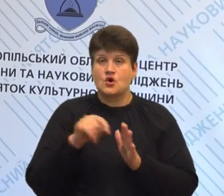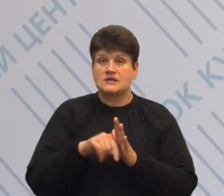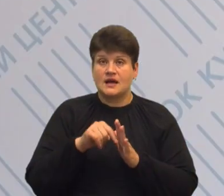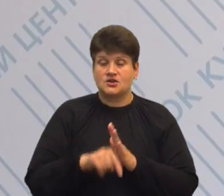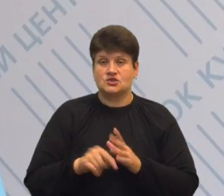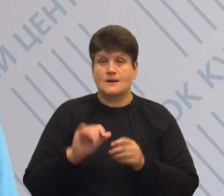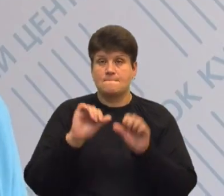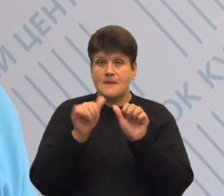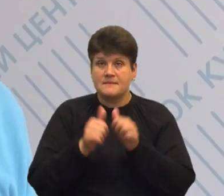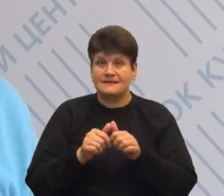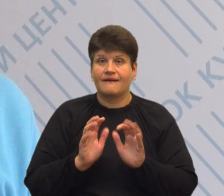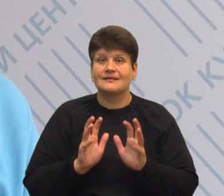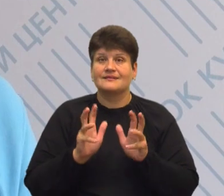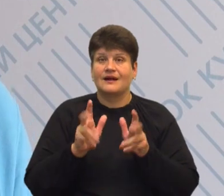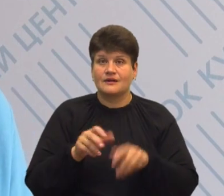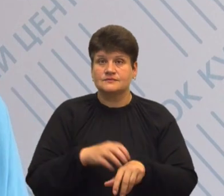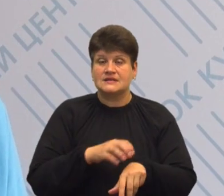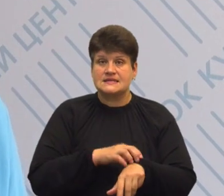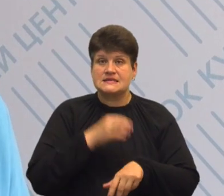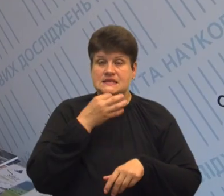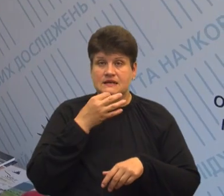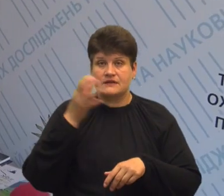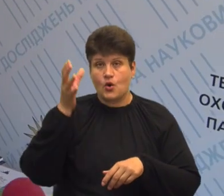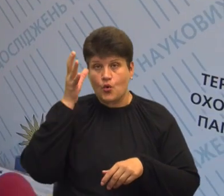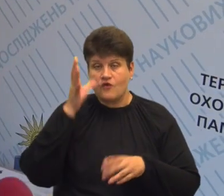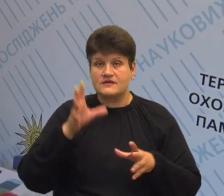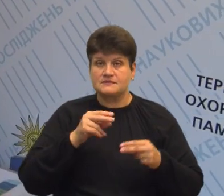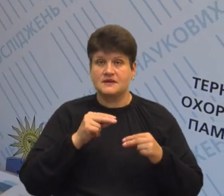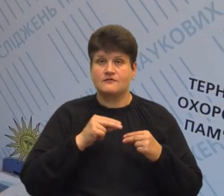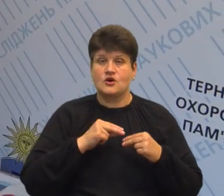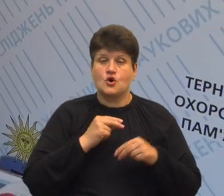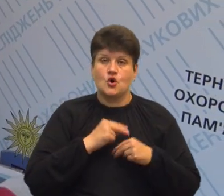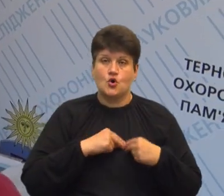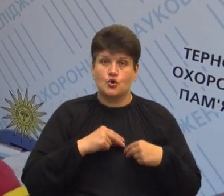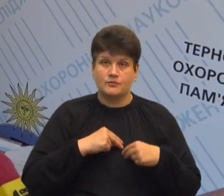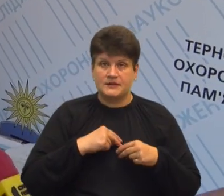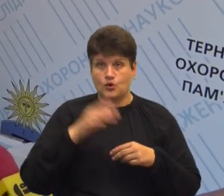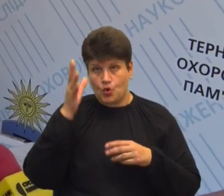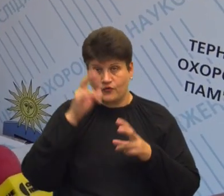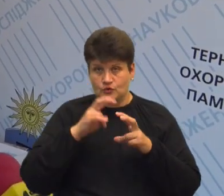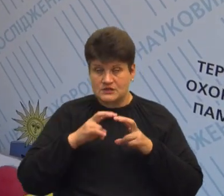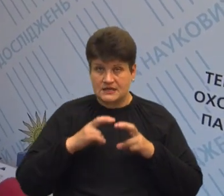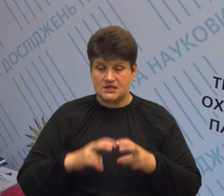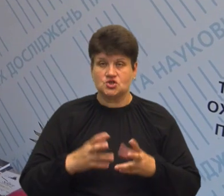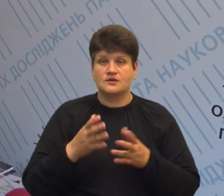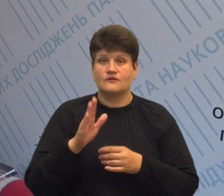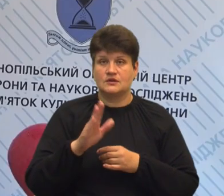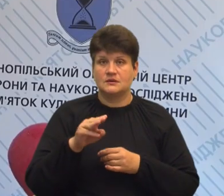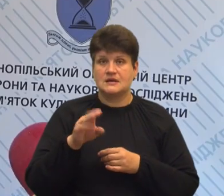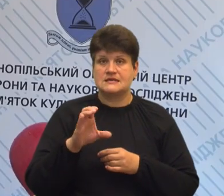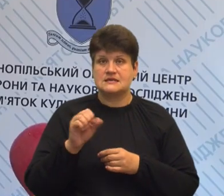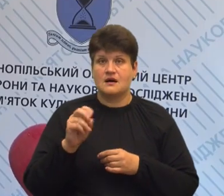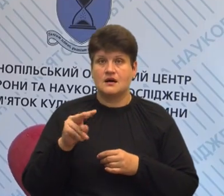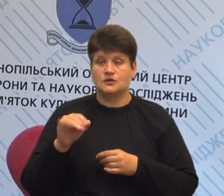«Універсал-2» розповів науковий співробітник обласного центру охорони та наукових досліджень пам'ятокультурної спащини Володимир Салук